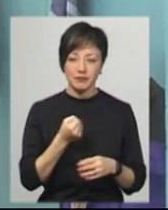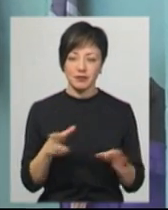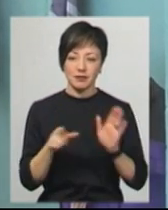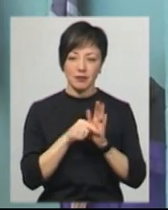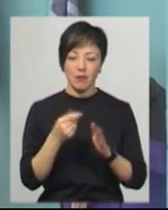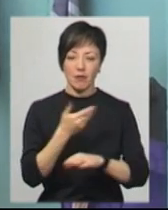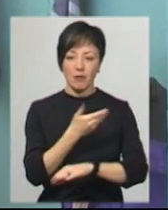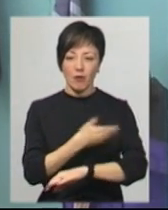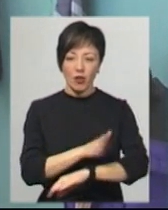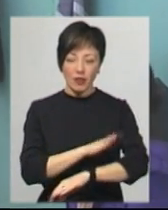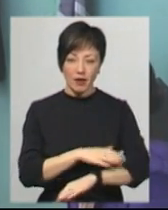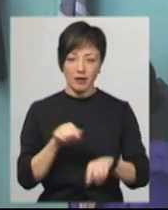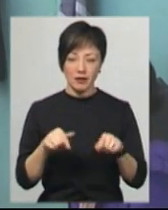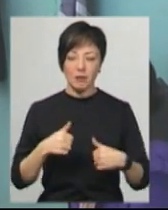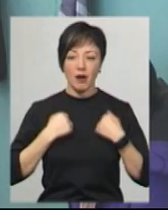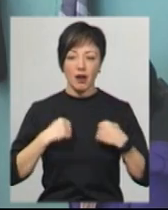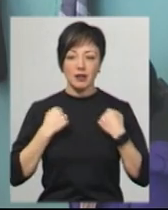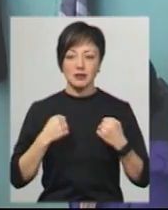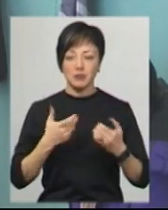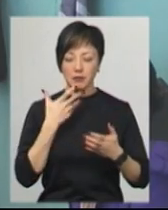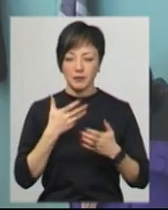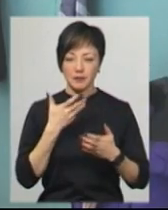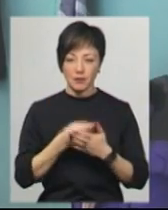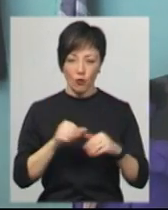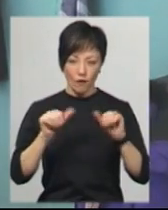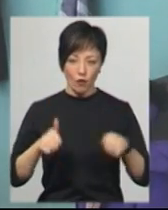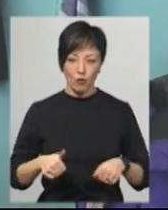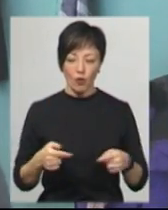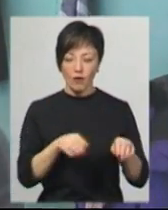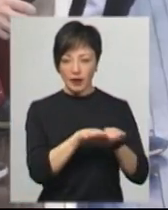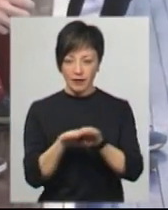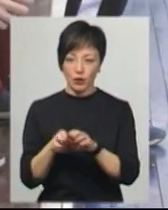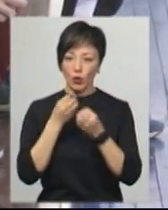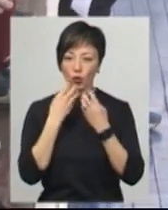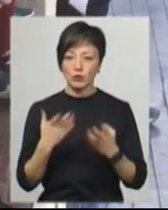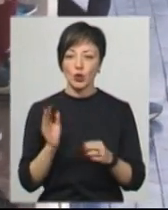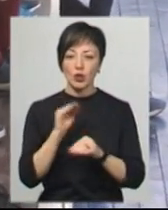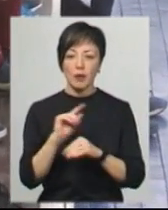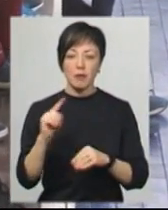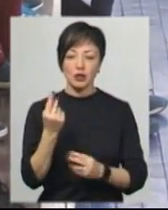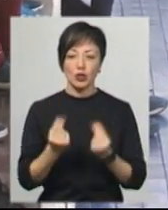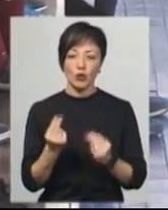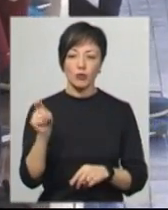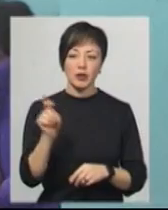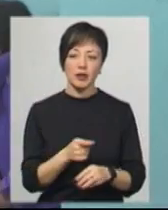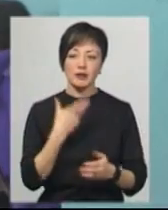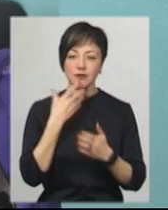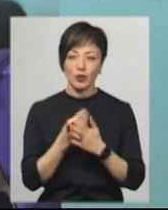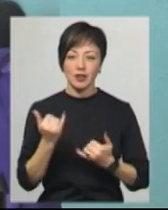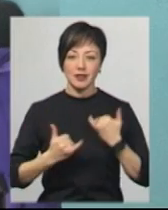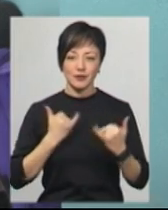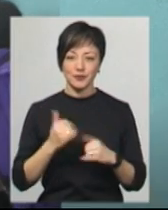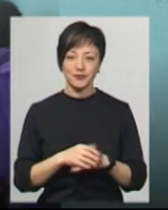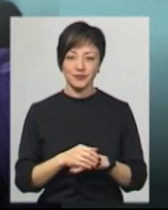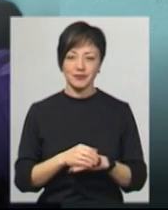Полтави, і намагалися підтримувати свою форму в належному вигляді. Чоловік додає, вперше на гру приїхав зі своєю дівчиною. В